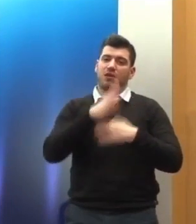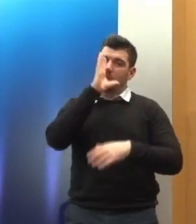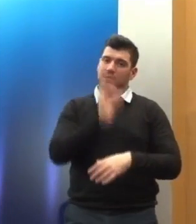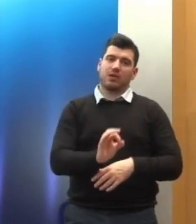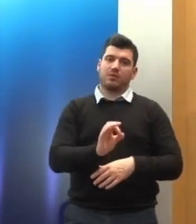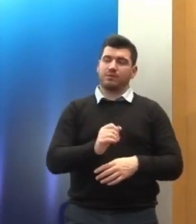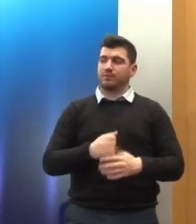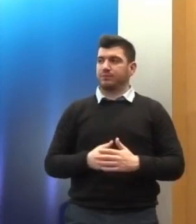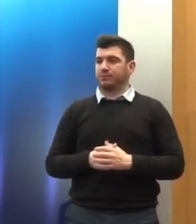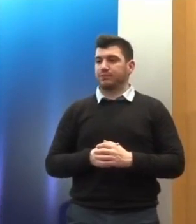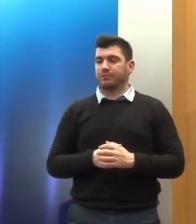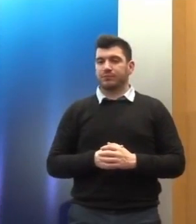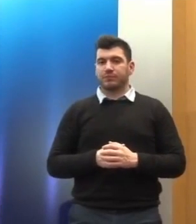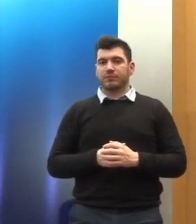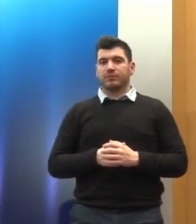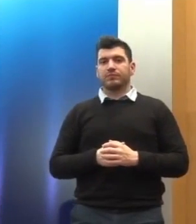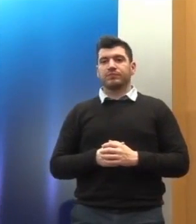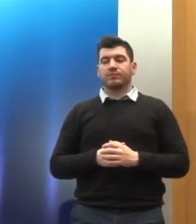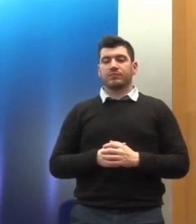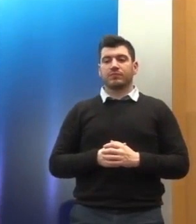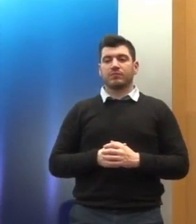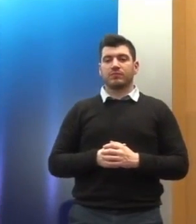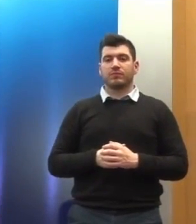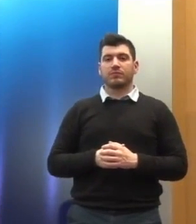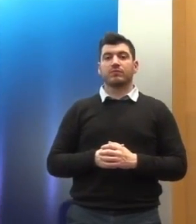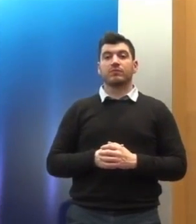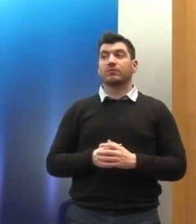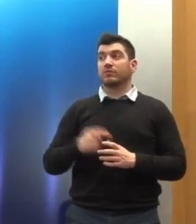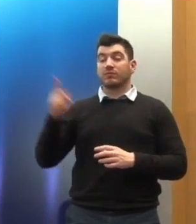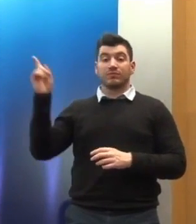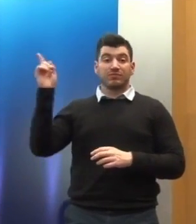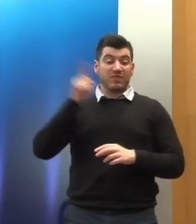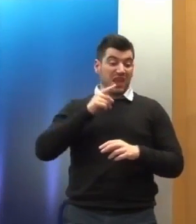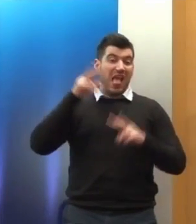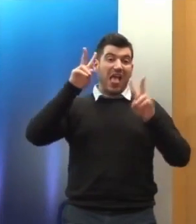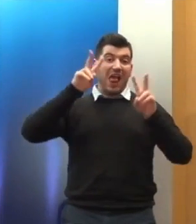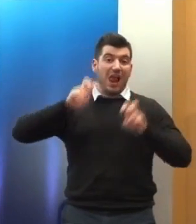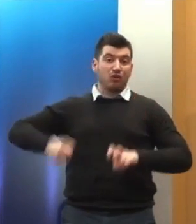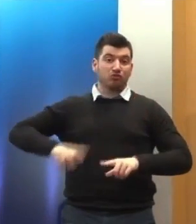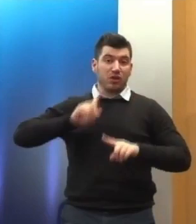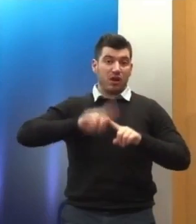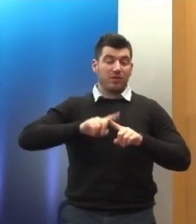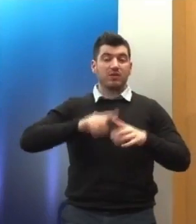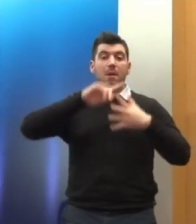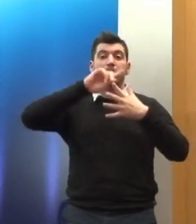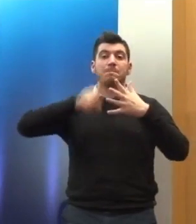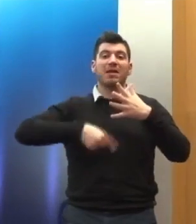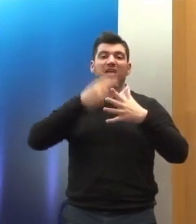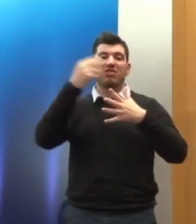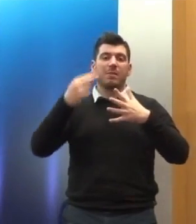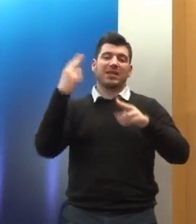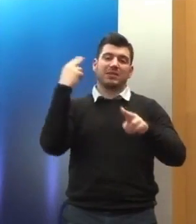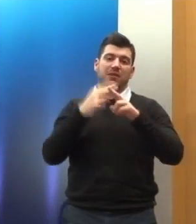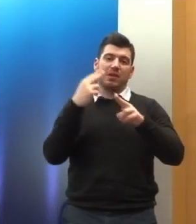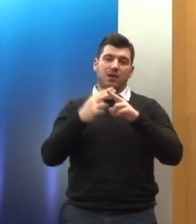Στην διαδικασία αυτών των ελέγχων τέθηκαν πάρα πολλά ζητήματα. Θα διαλέξω πέντε θεματικά πεδία για να δείξω ακριβώς την